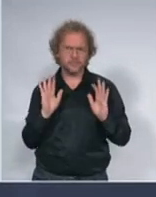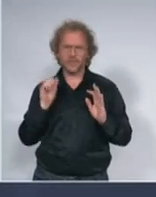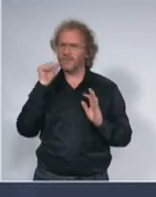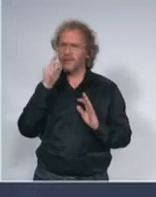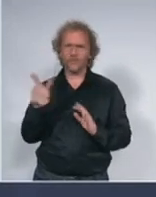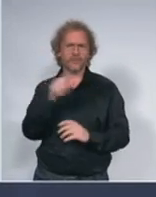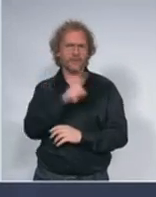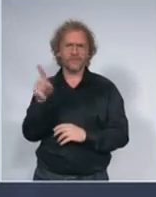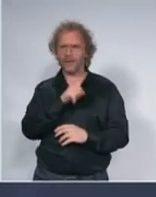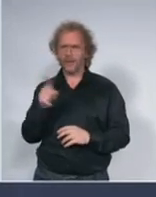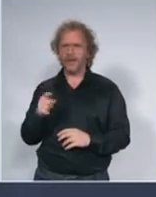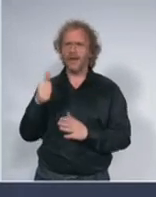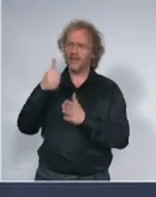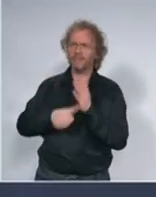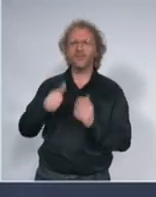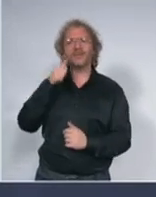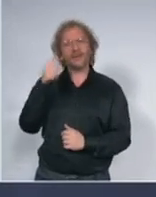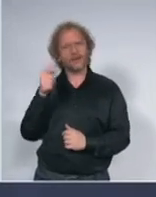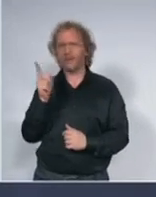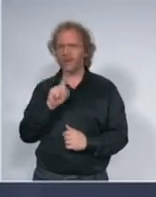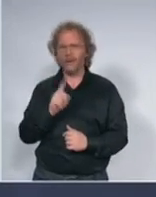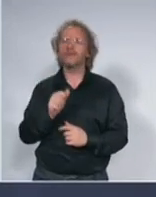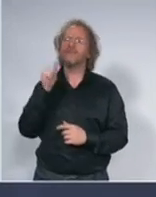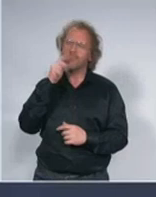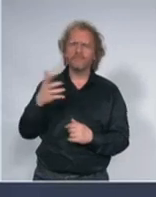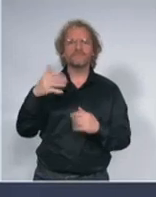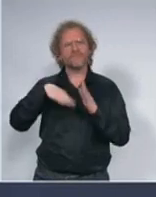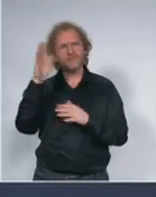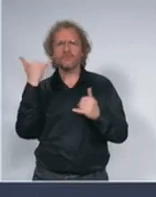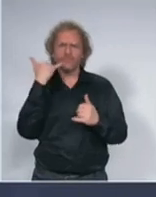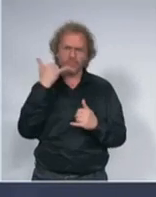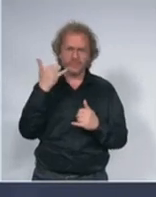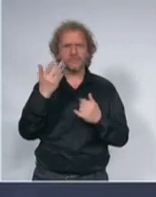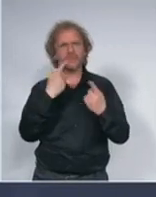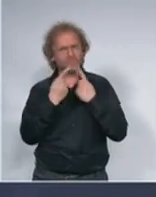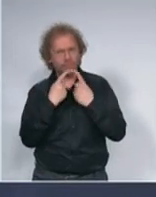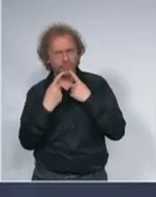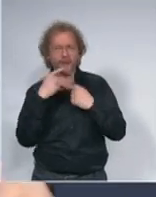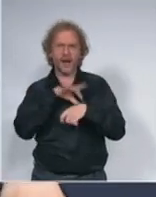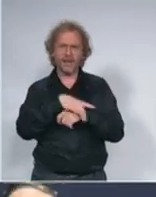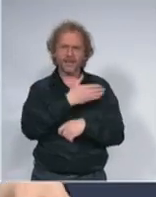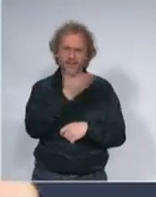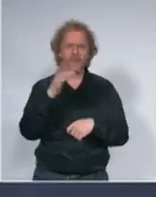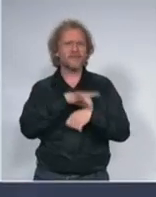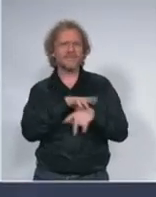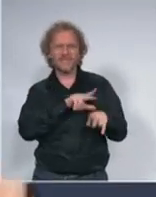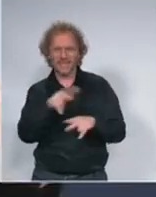više puta dnevno dakle sami i naši lekari i medicinsko osoblje sa klinika koje su